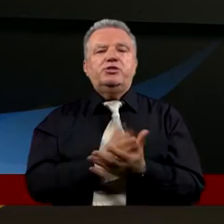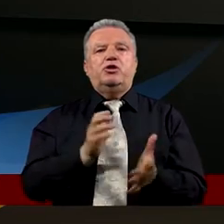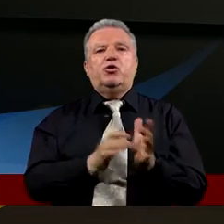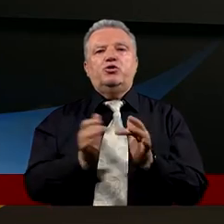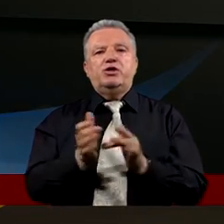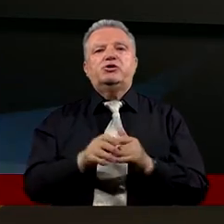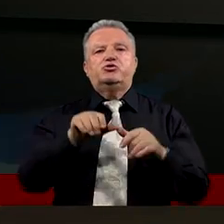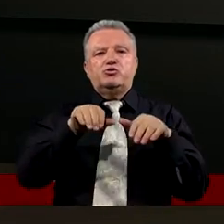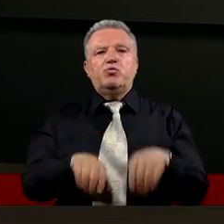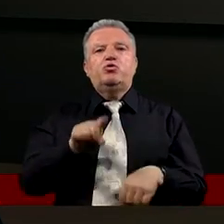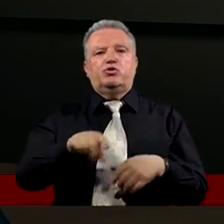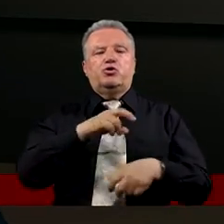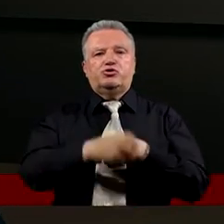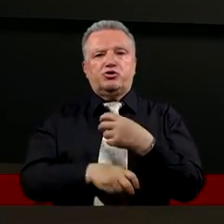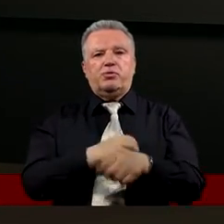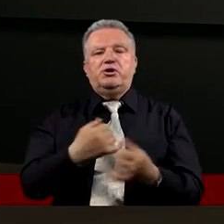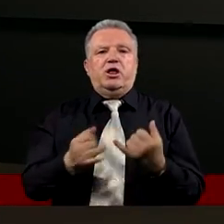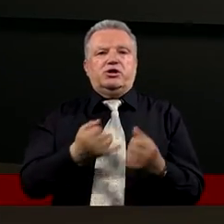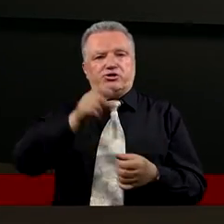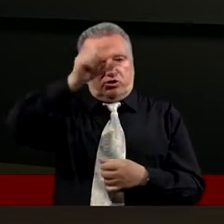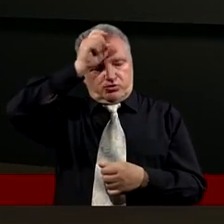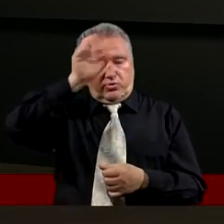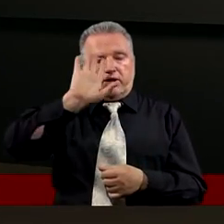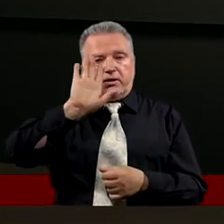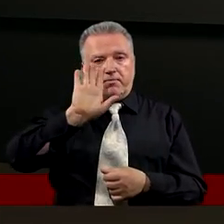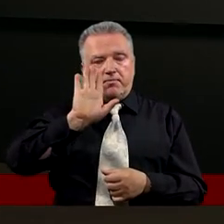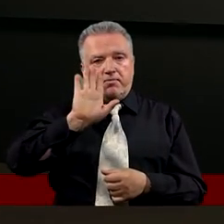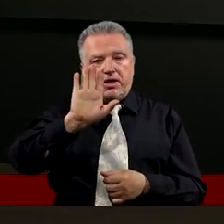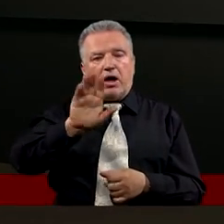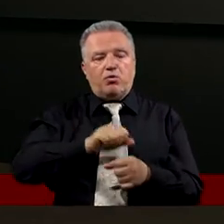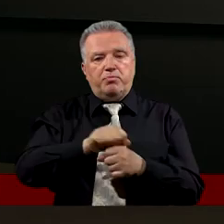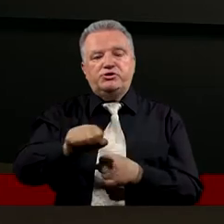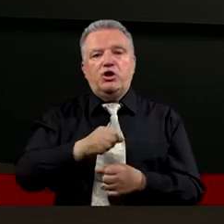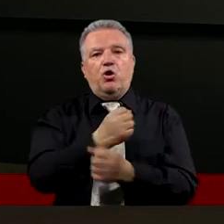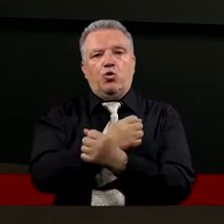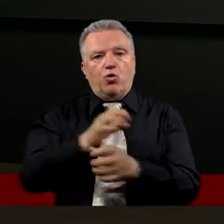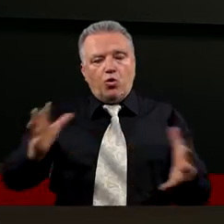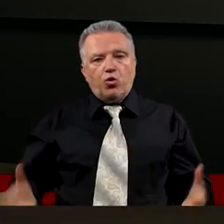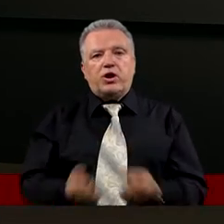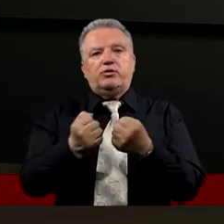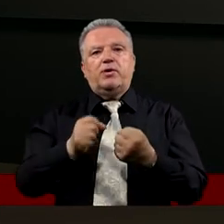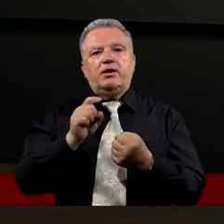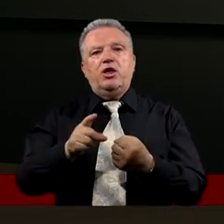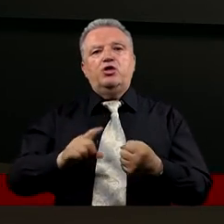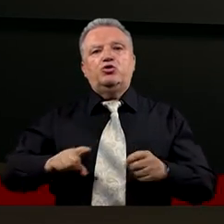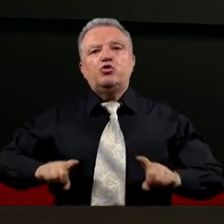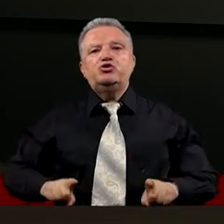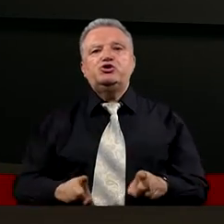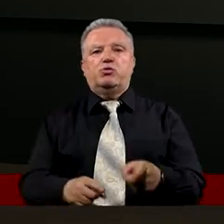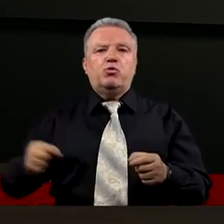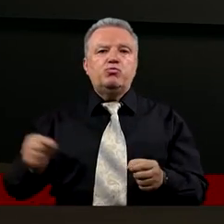On mógł podjąć to dzieło i jeżeli człowiek miał być uratowany, to to dzieło musiało zostać